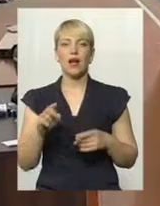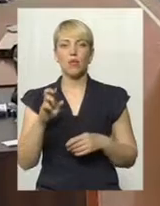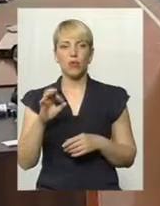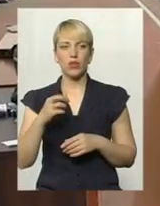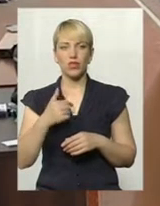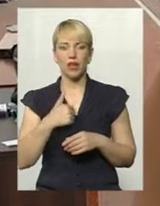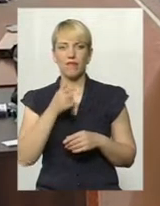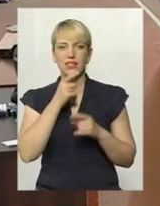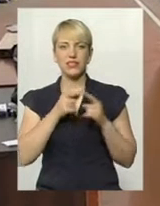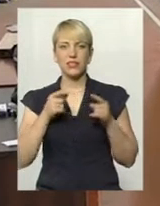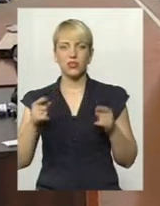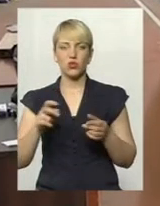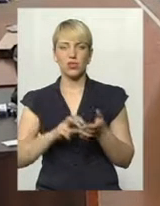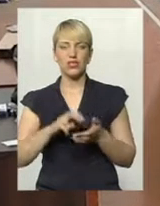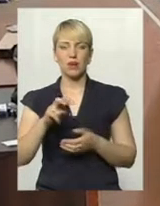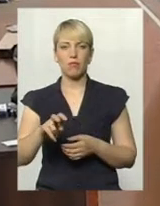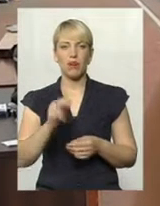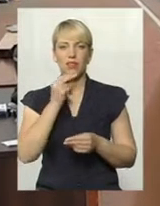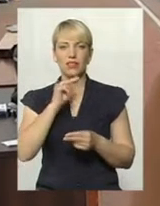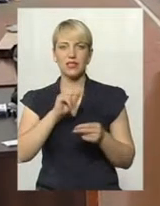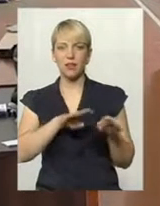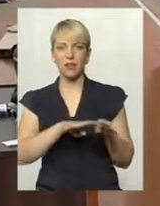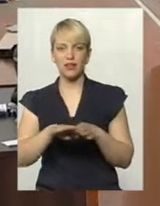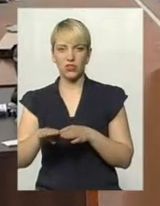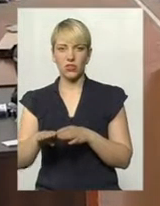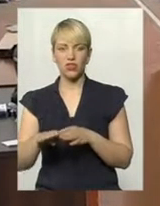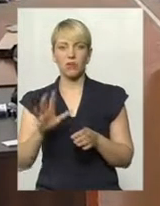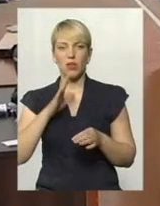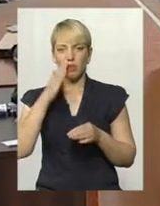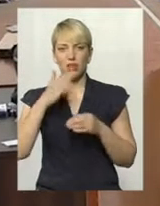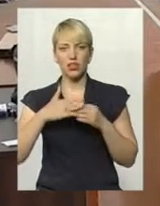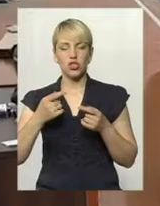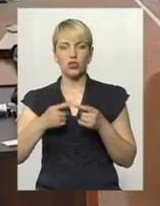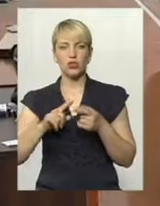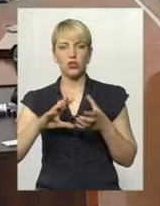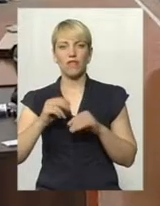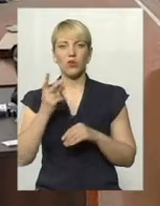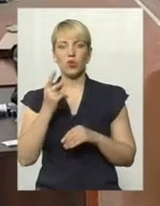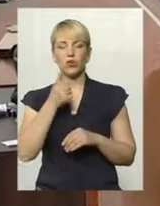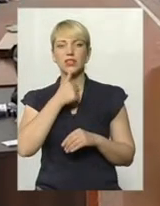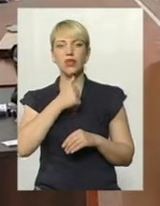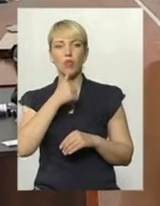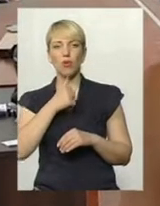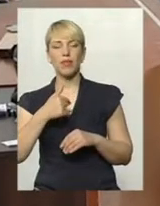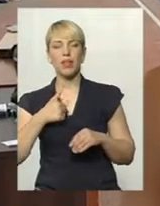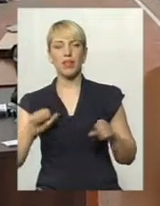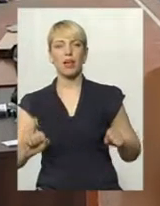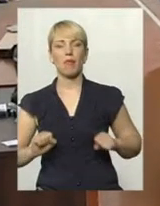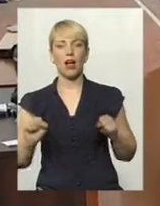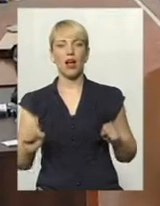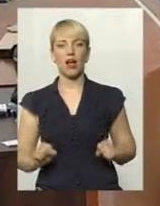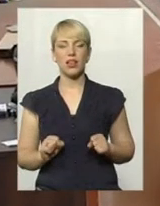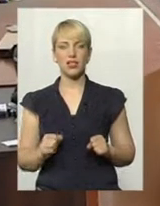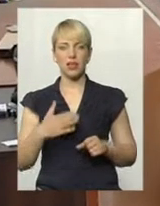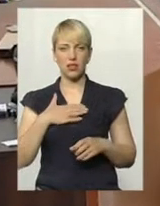сезоні стрибала стабільніше і була набагато ближчі до нього. І тому, звичайно, в другій спробі я намагалась, скажімо так,